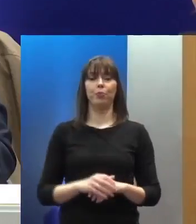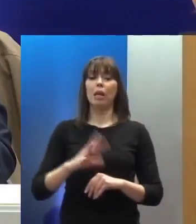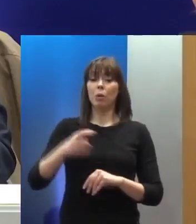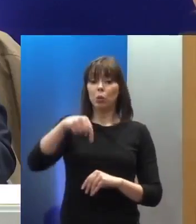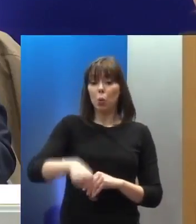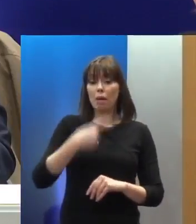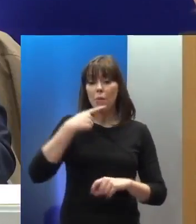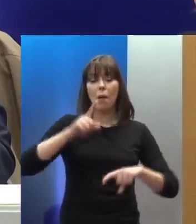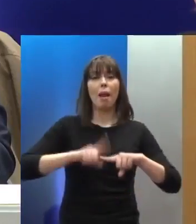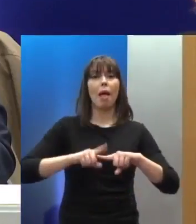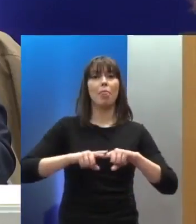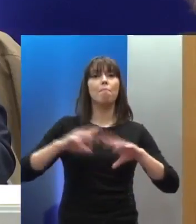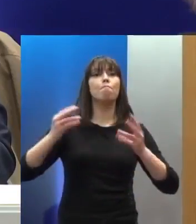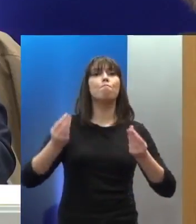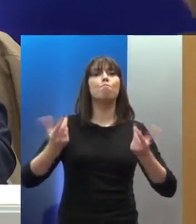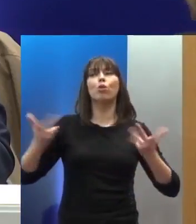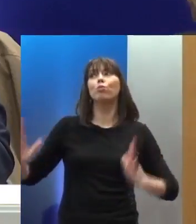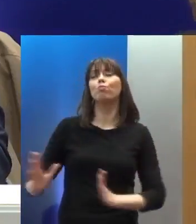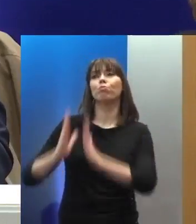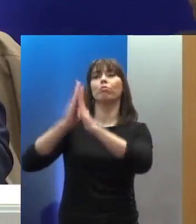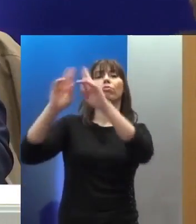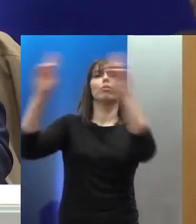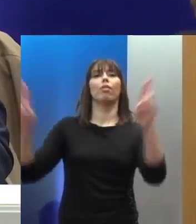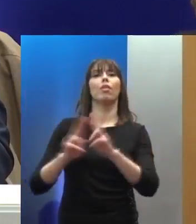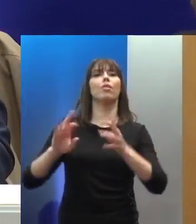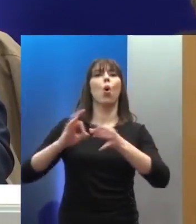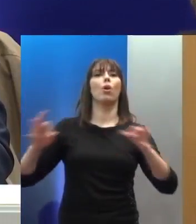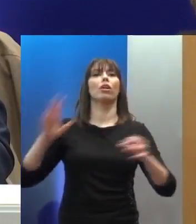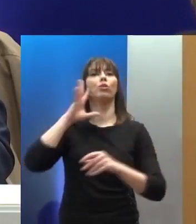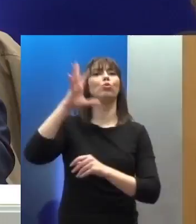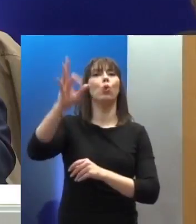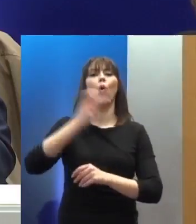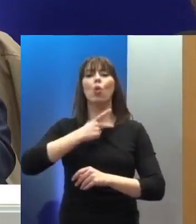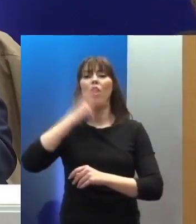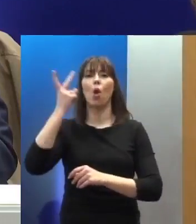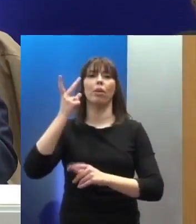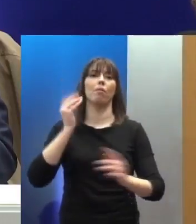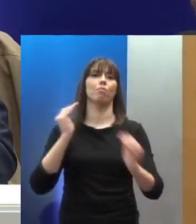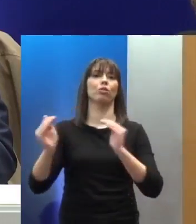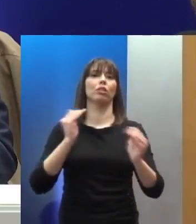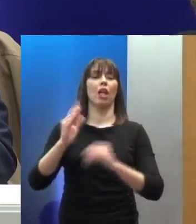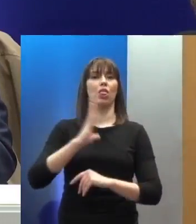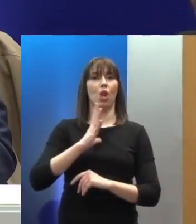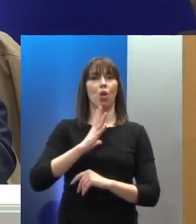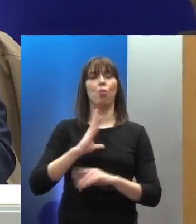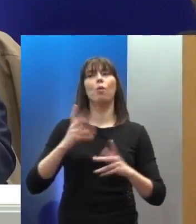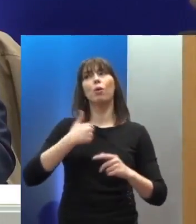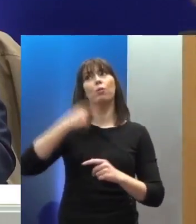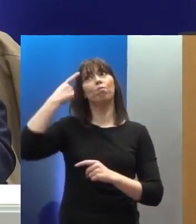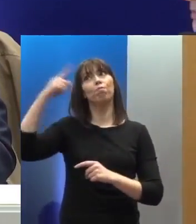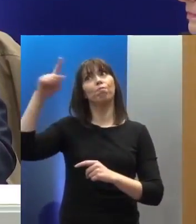ενώπιον το διεθνόνο οργάνο προστασίας του δικαιωμάτων του ανθρώπου, μοιραία το μυαλό μου έρχεται σε έναν άνθρωπο που έφυγε προχτές,